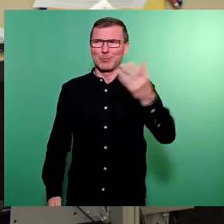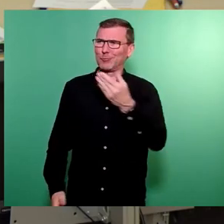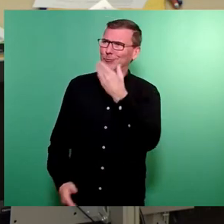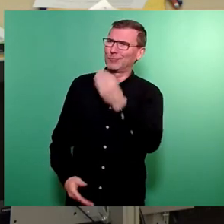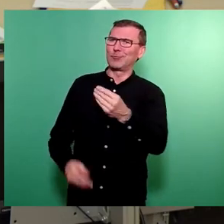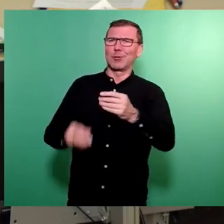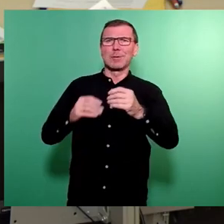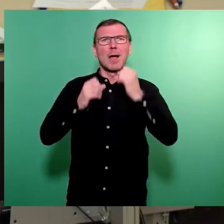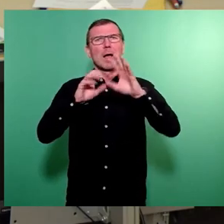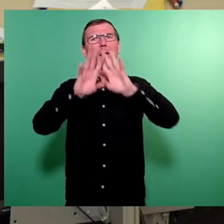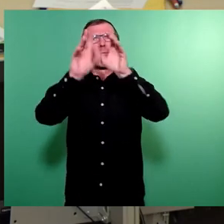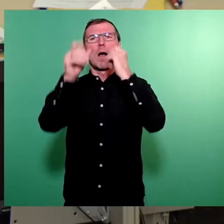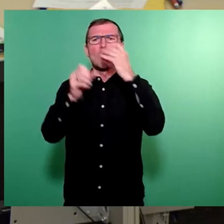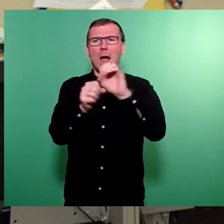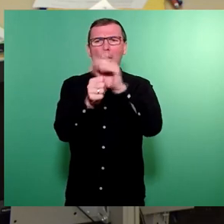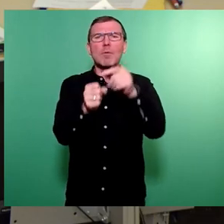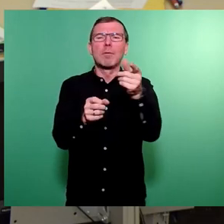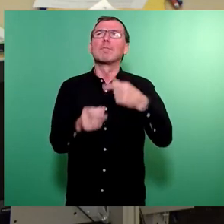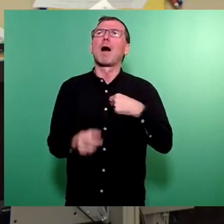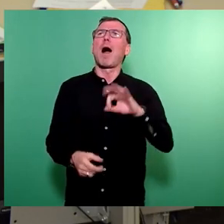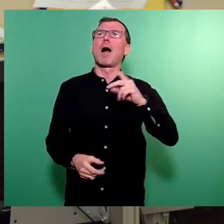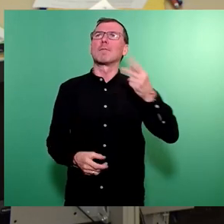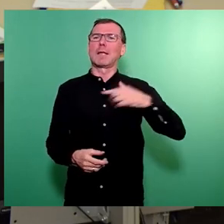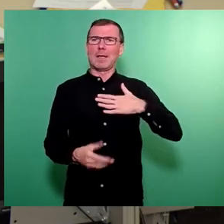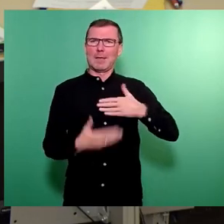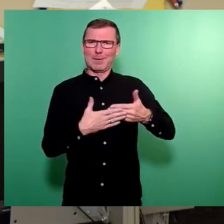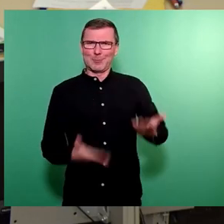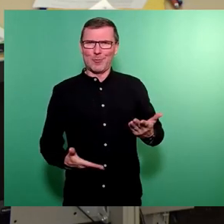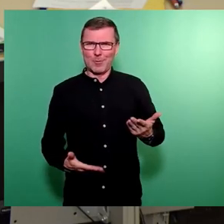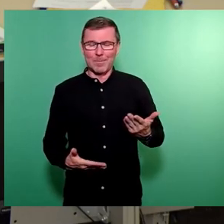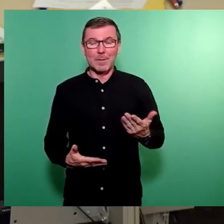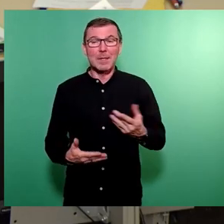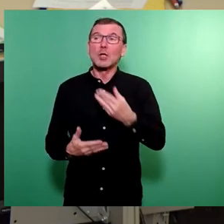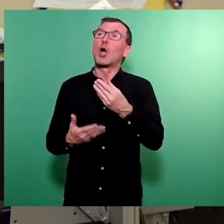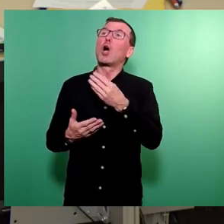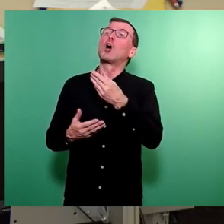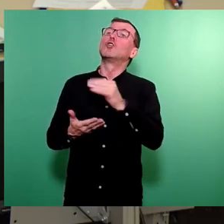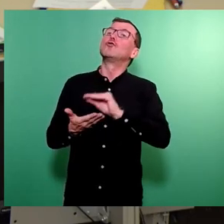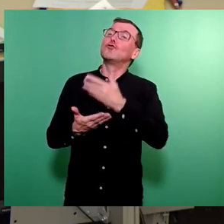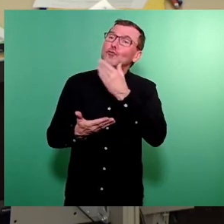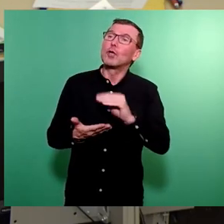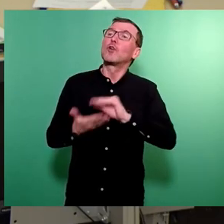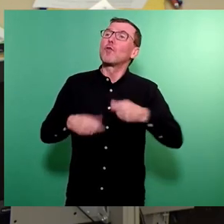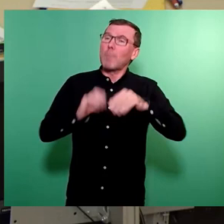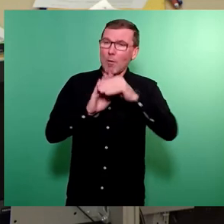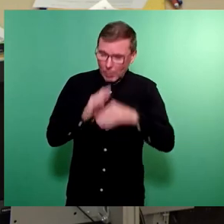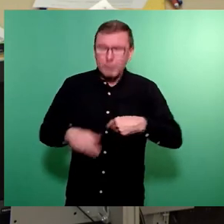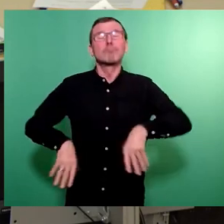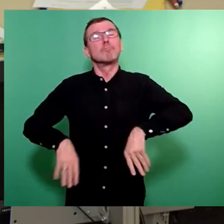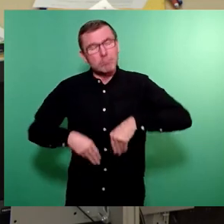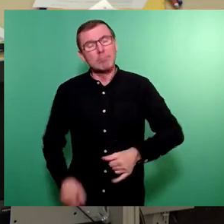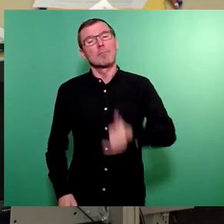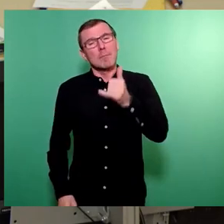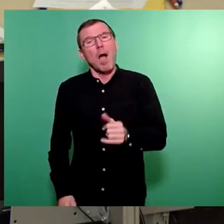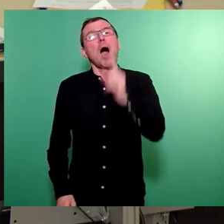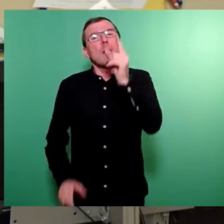große blaue Blume, passend zur AfD vor uns. Denn das umfangreiche Schulbrauprogramm tragen wir so mit. Allerdings mit dem Zusatz,